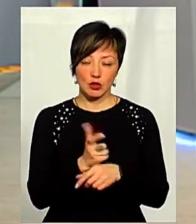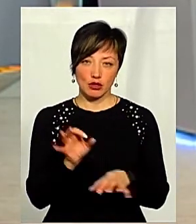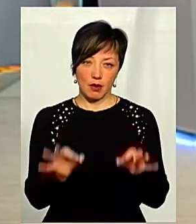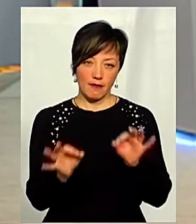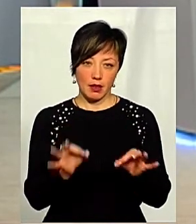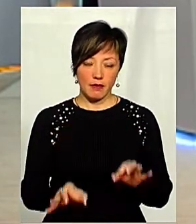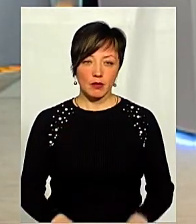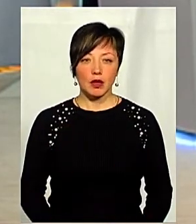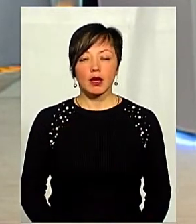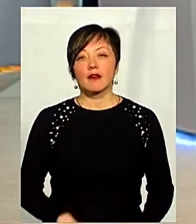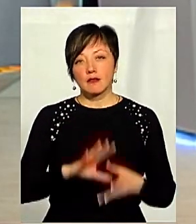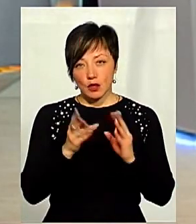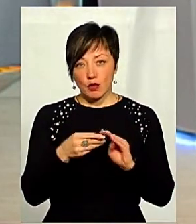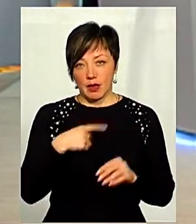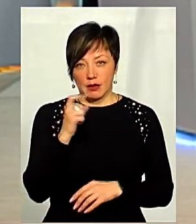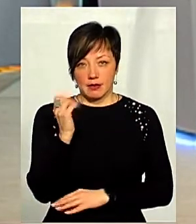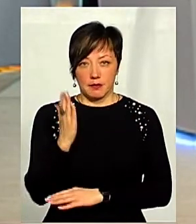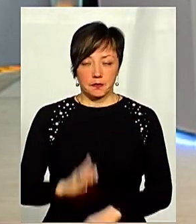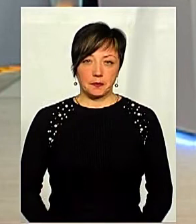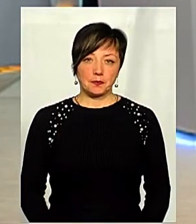більш справедливими. В цілому я за.